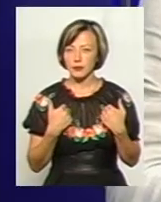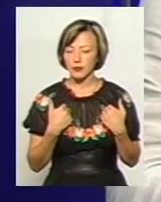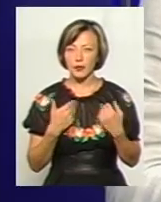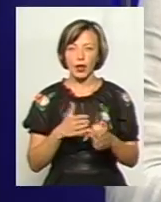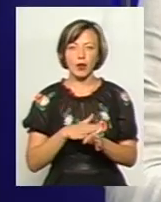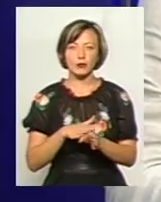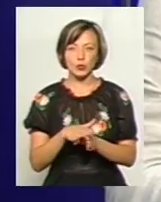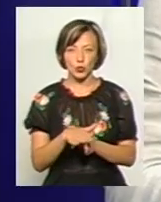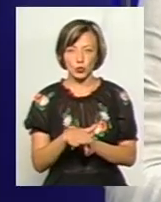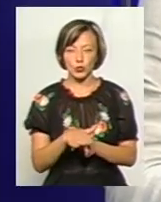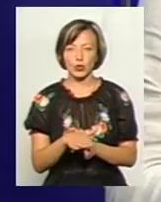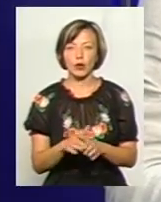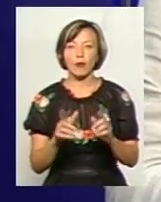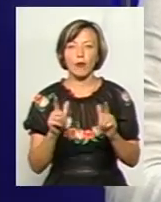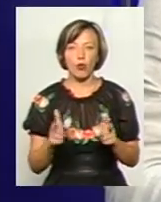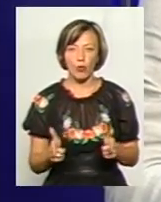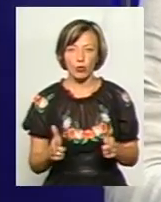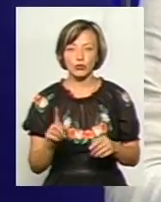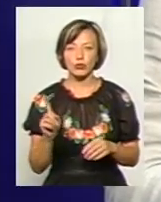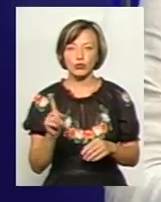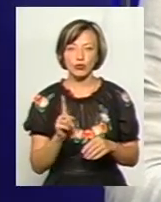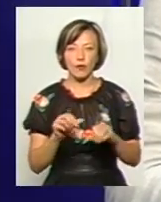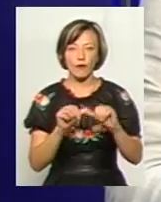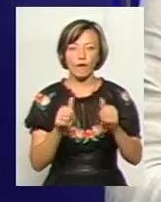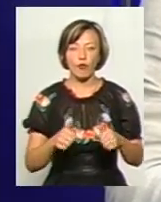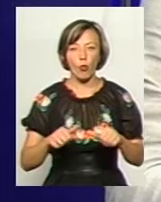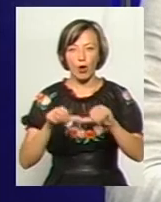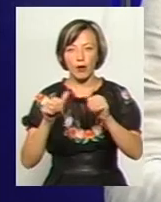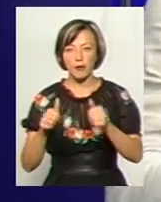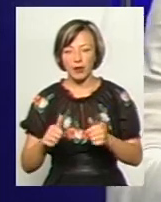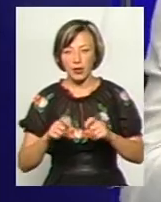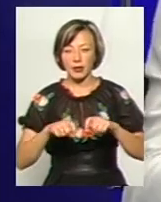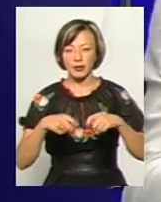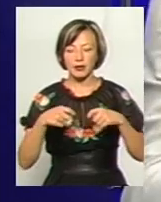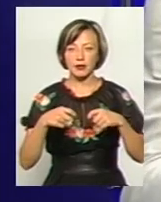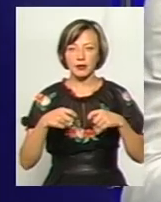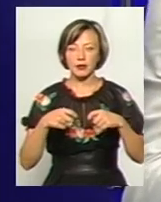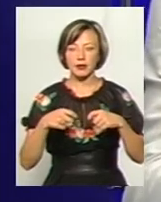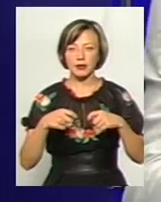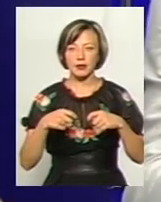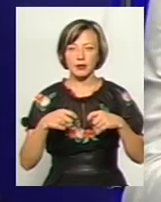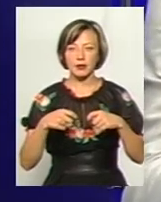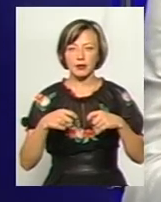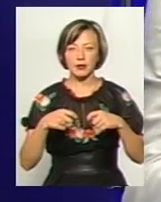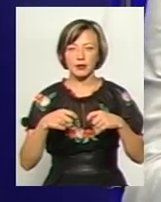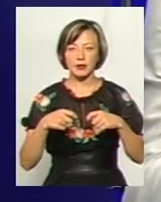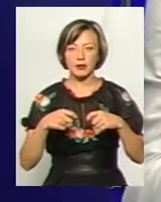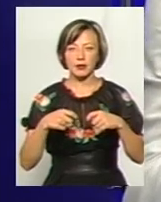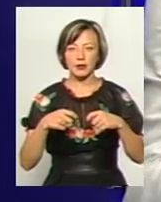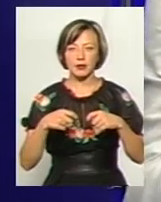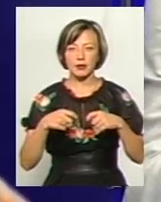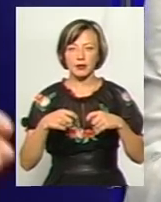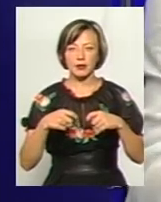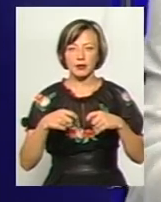погоджуюсь, що форми, які несуть відповідальність суспільства